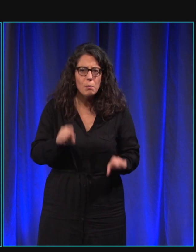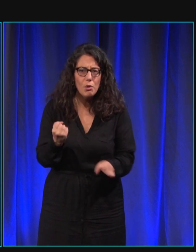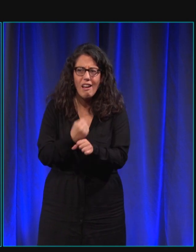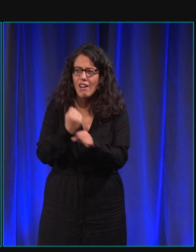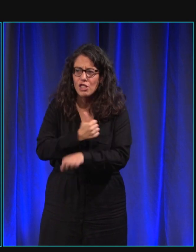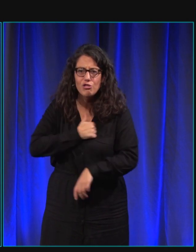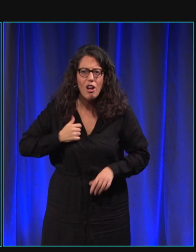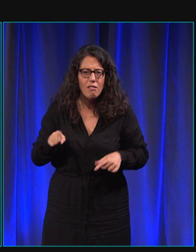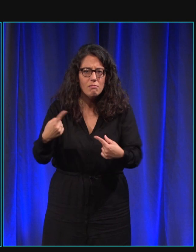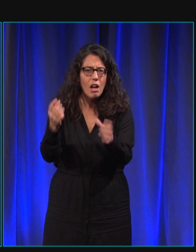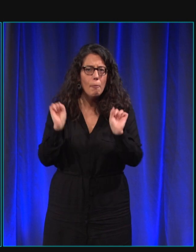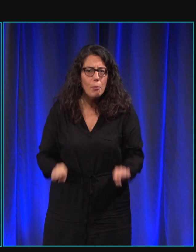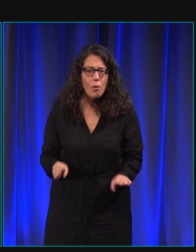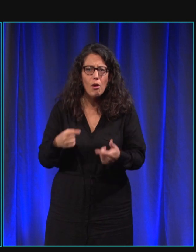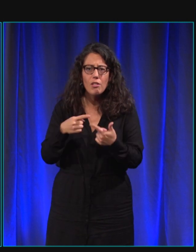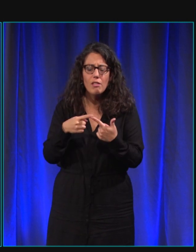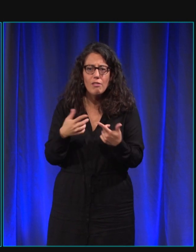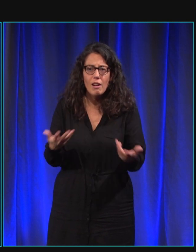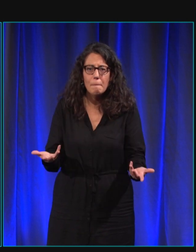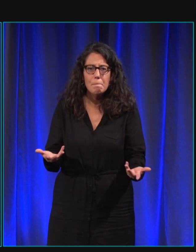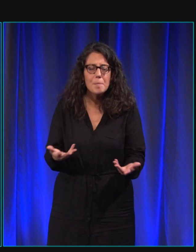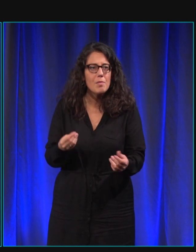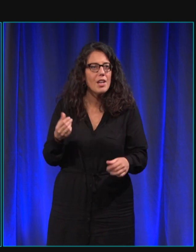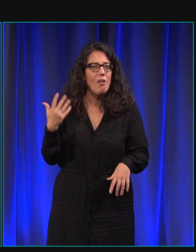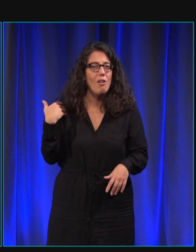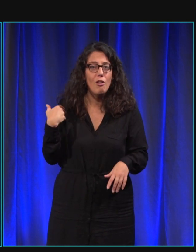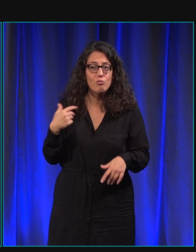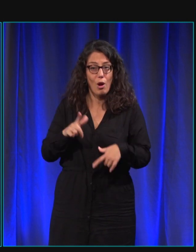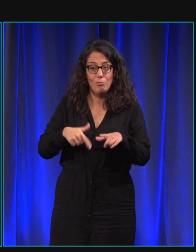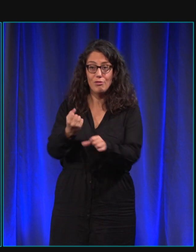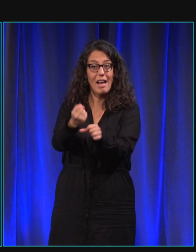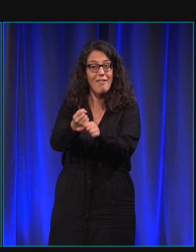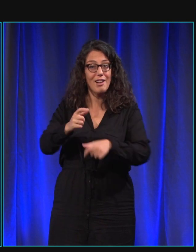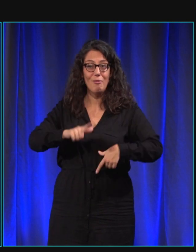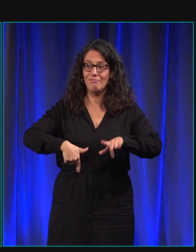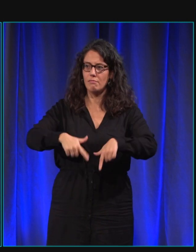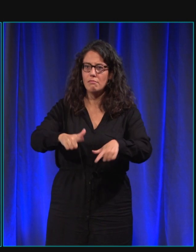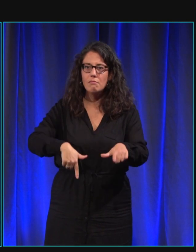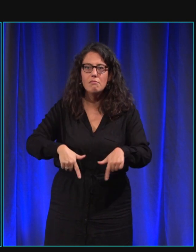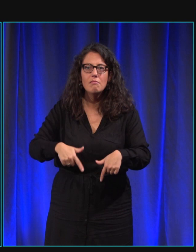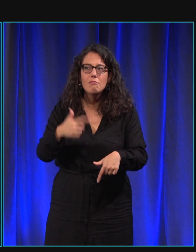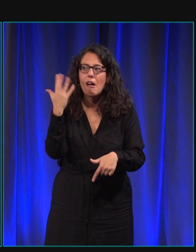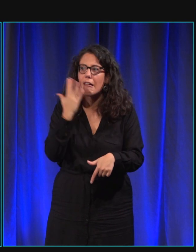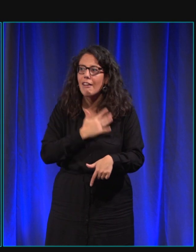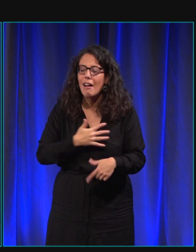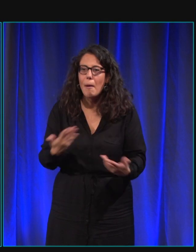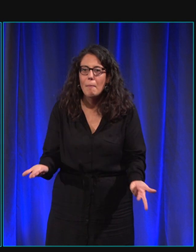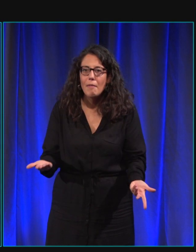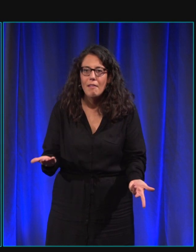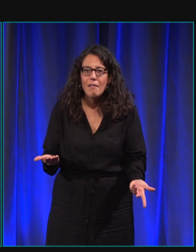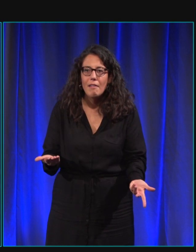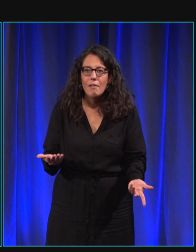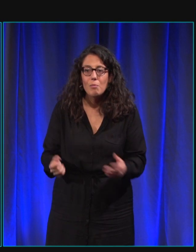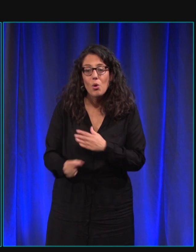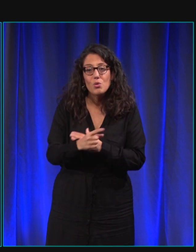toute seule. pouvais... Alors que j'avais un chemin piétonniste, j'allais à pied aller au travail. Donc, c'était super agréable. sauf quand